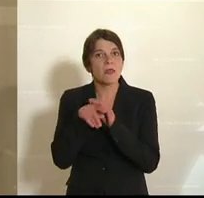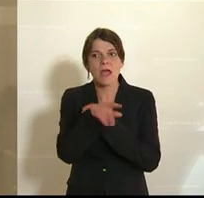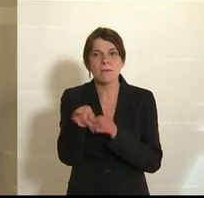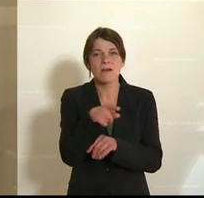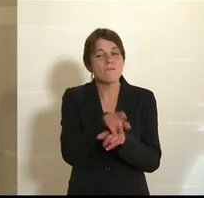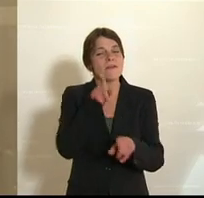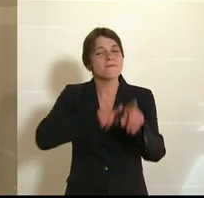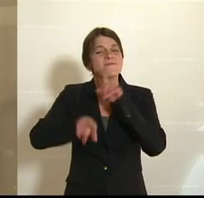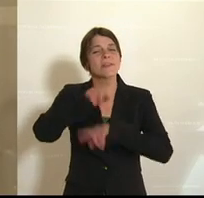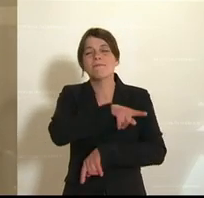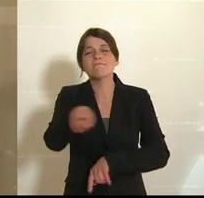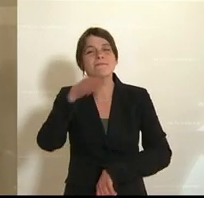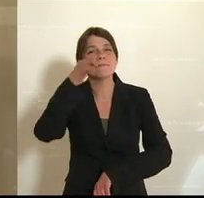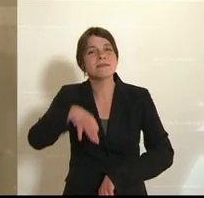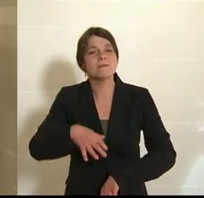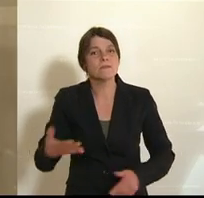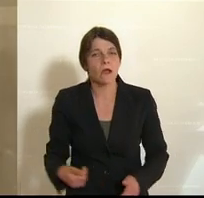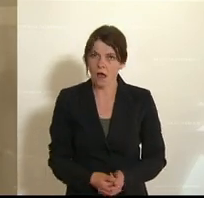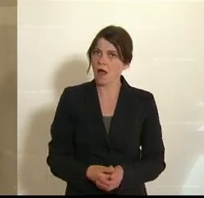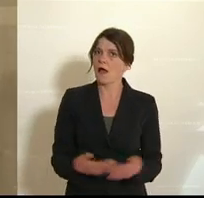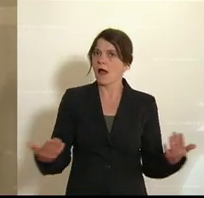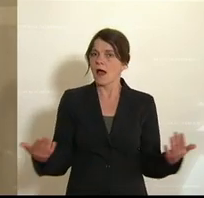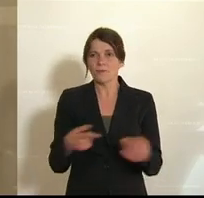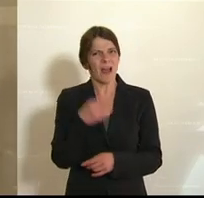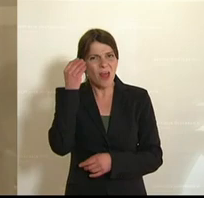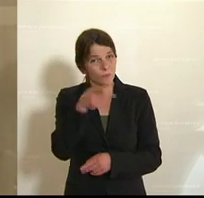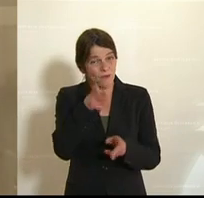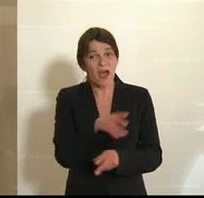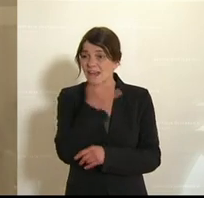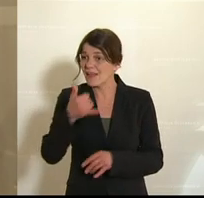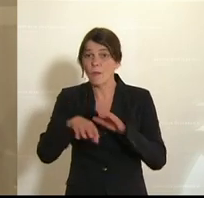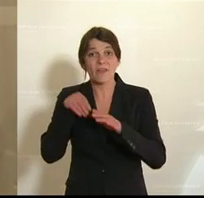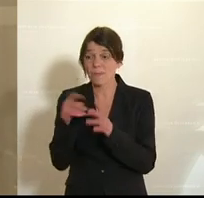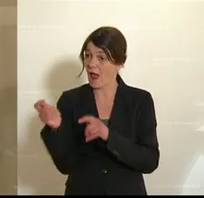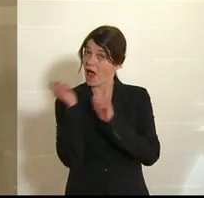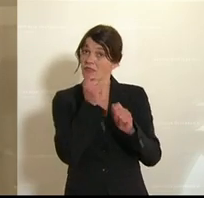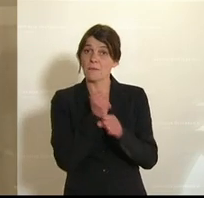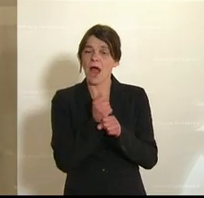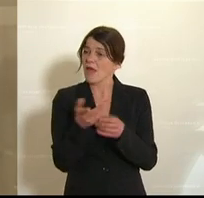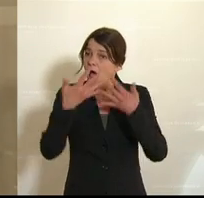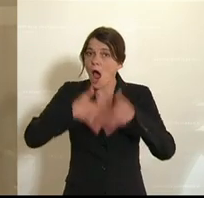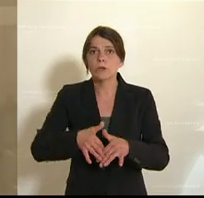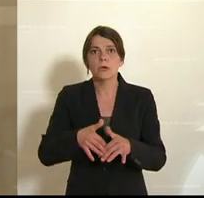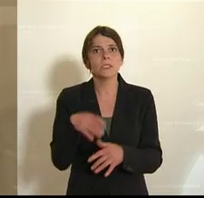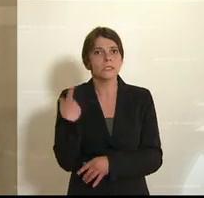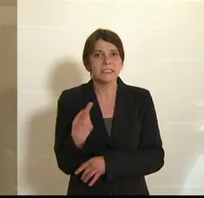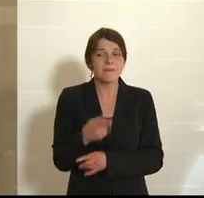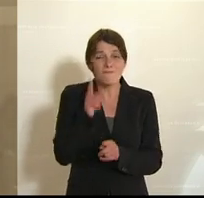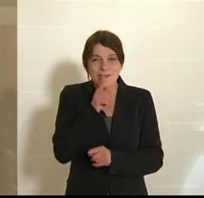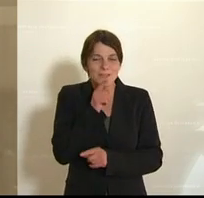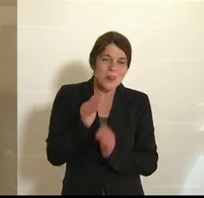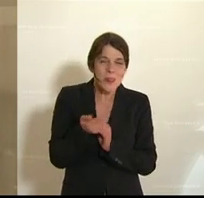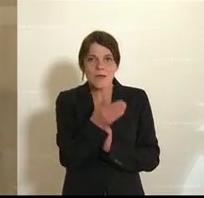Generalverdacht gestellt, so als würde jeder Unternehmer, der einen Antrag stellt, automatisch einen Betrug versuchen.